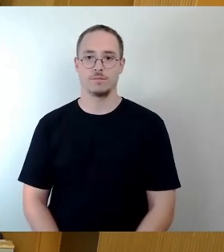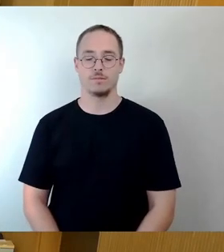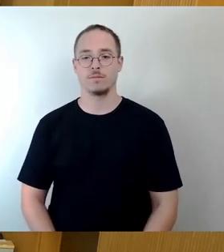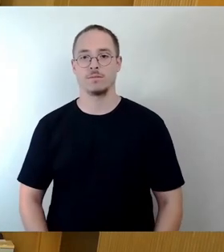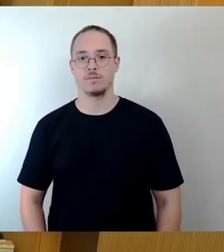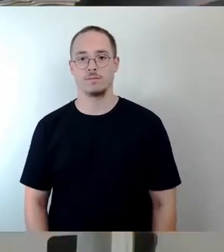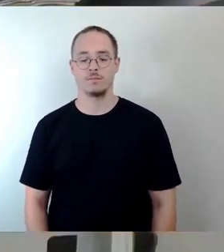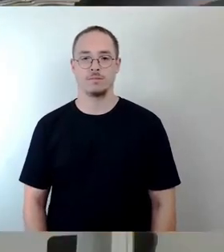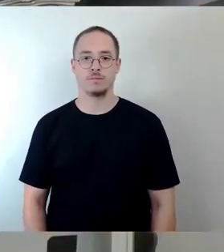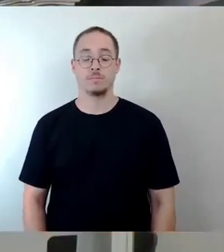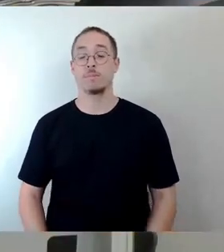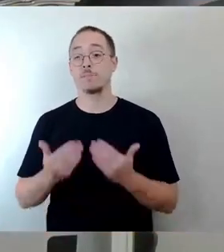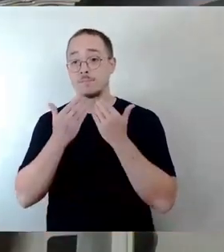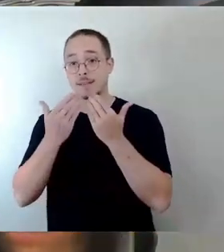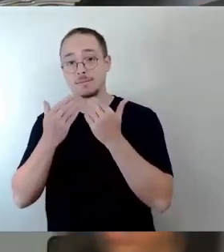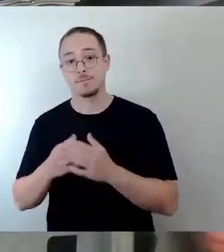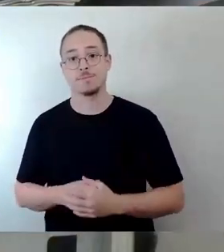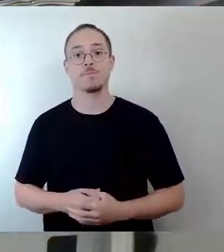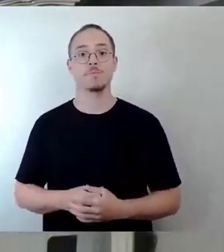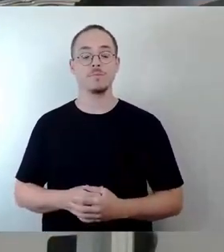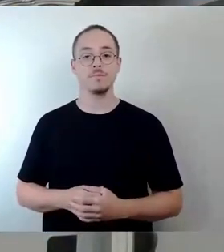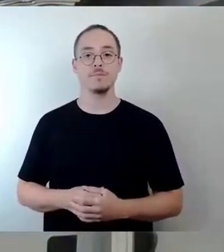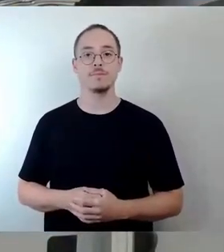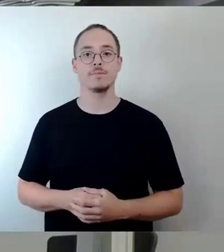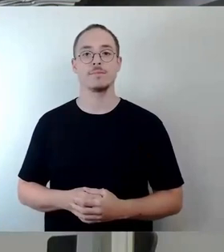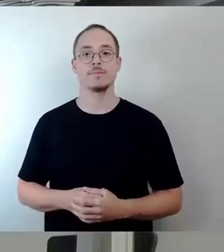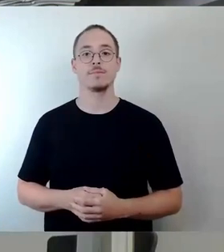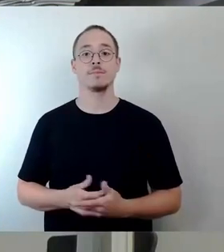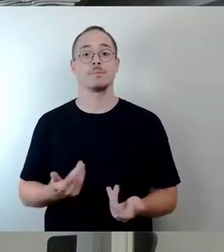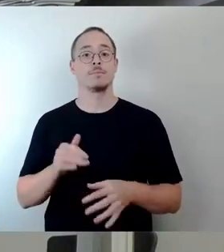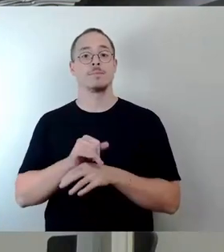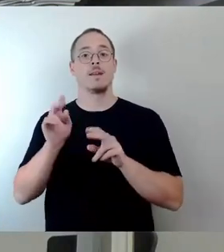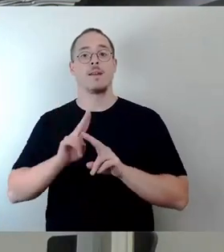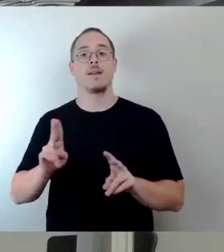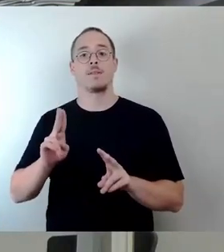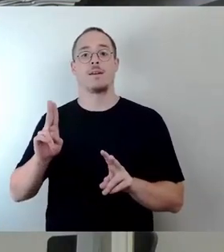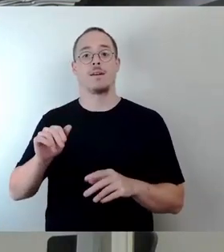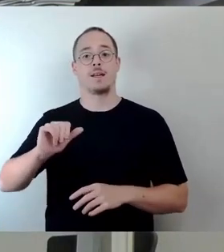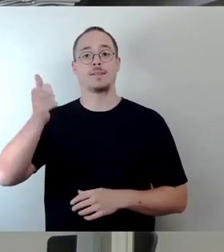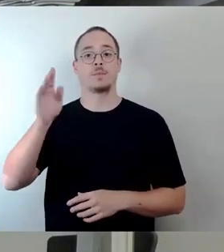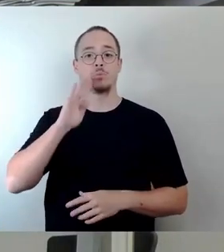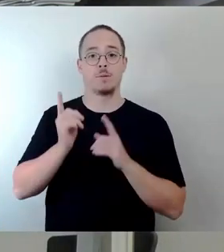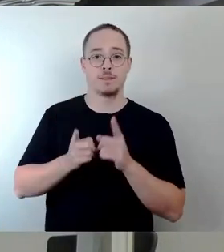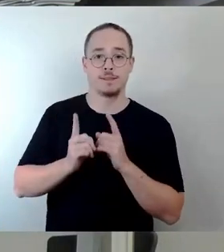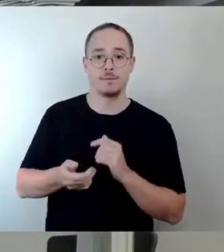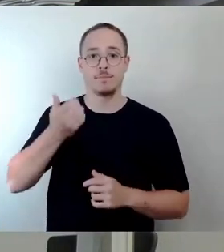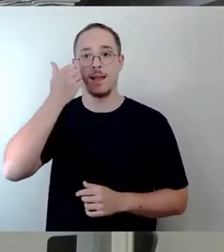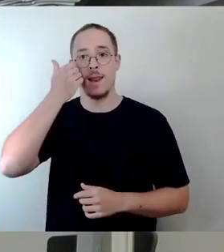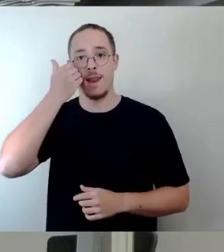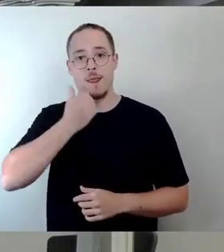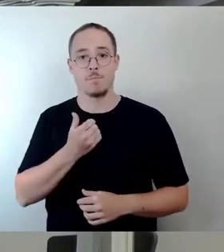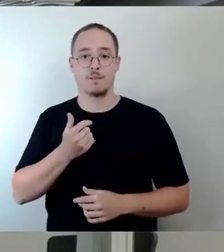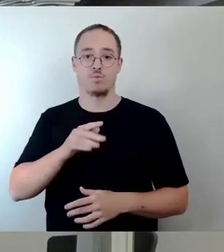Danke sehr. Ja, sehr geehrter Herr, erster Bürgermeister, liebe Kolleginnen und Kollegen, liebe Menschen im Stream, falls Sie uns